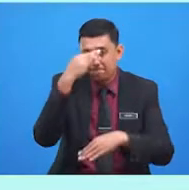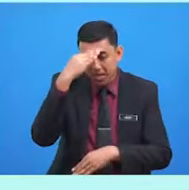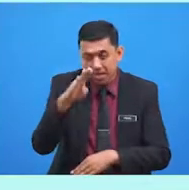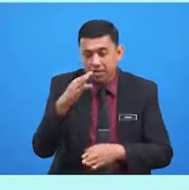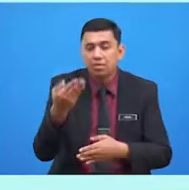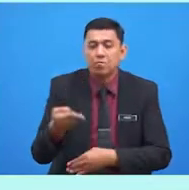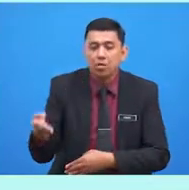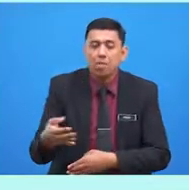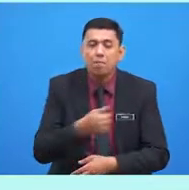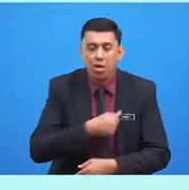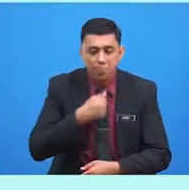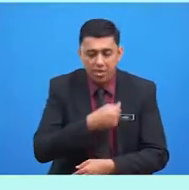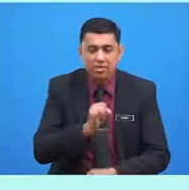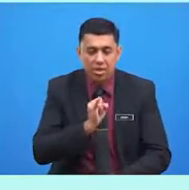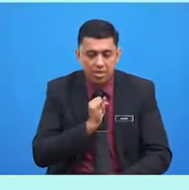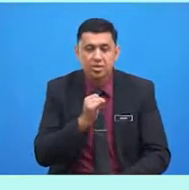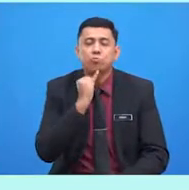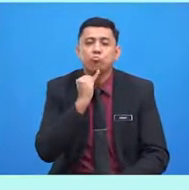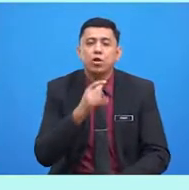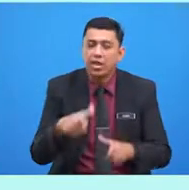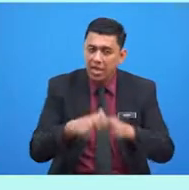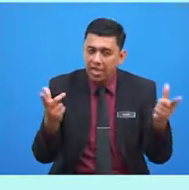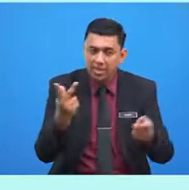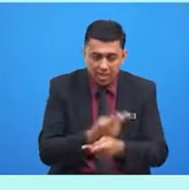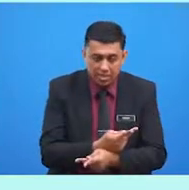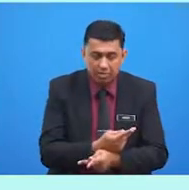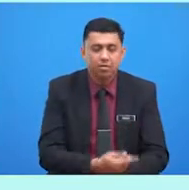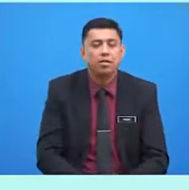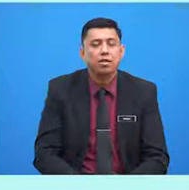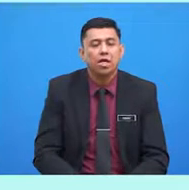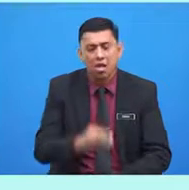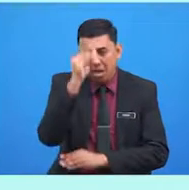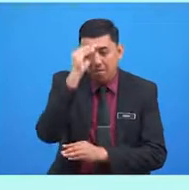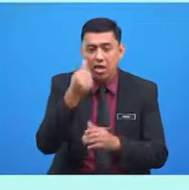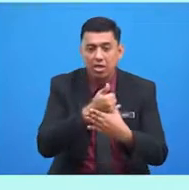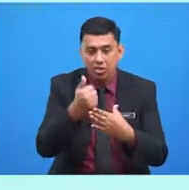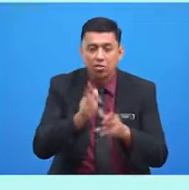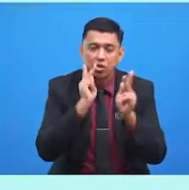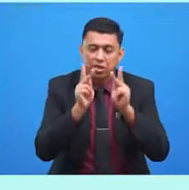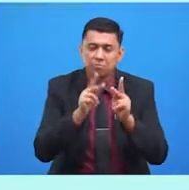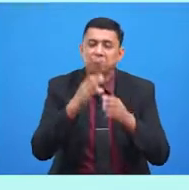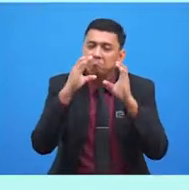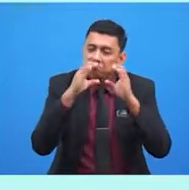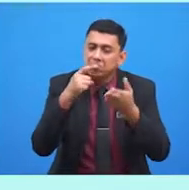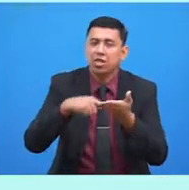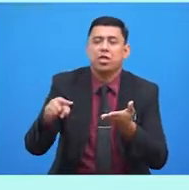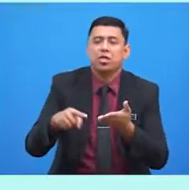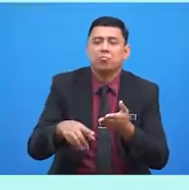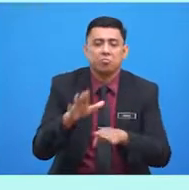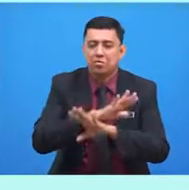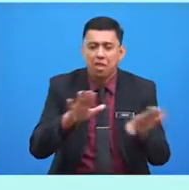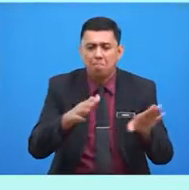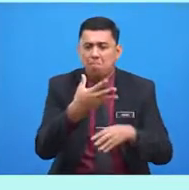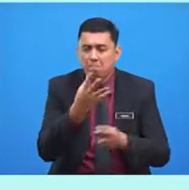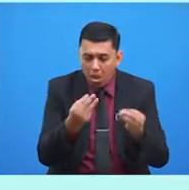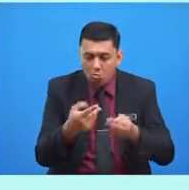Maafkan saya, ibu. Lain kali, bila abang atau kakak cekap sesuatu, jangan lawan dulu